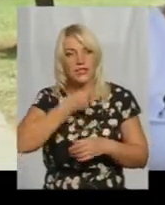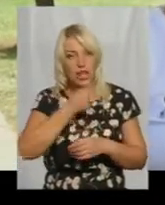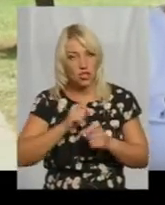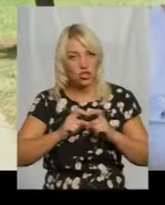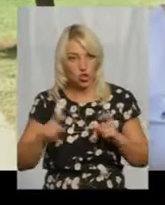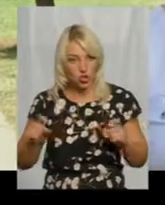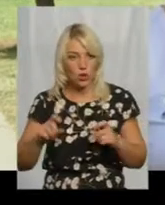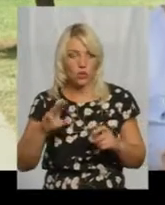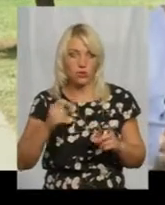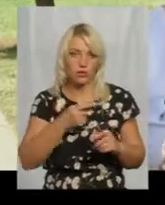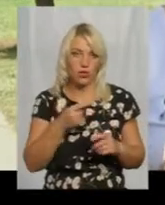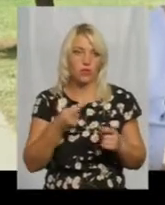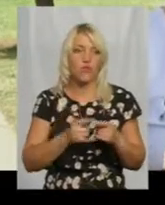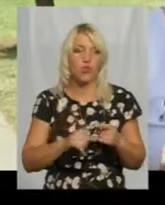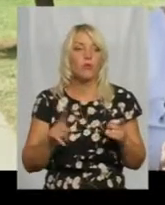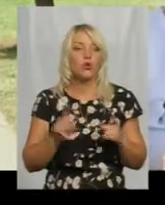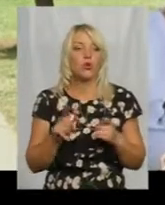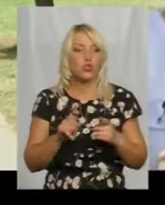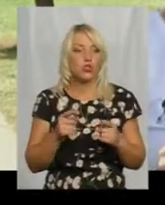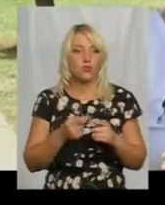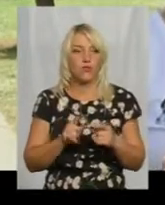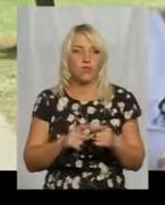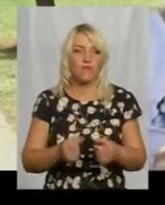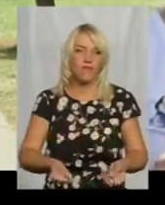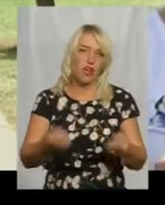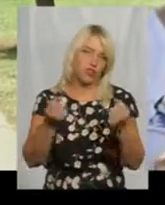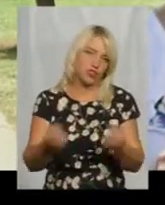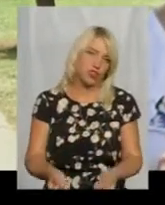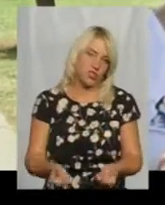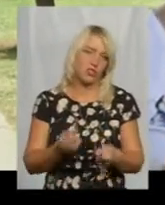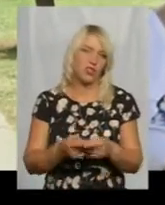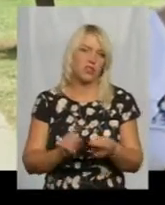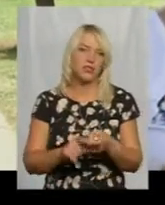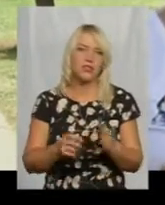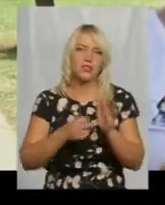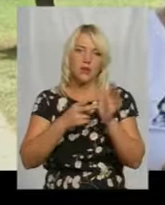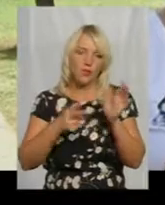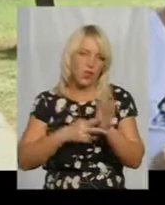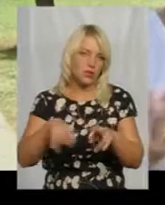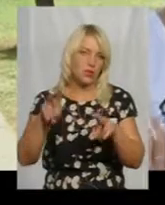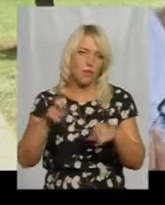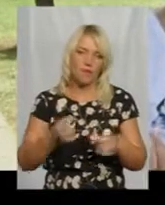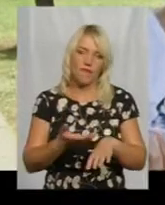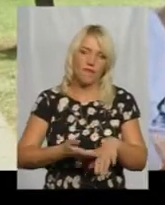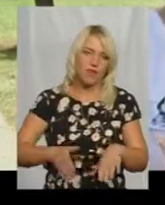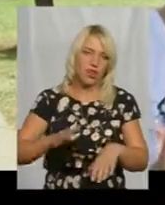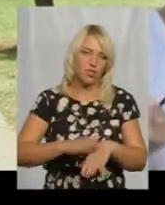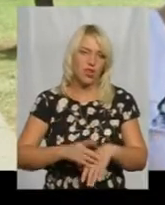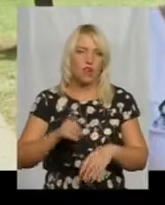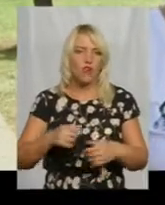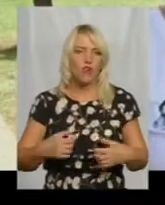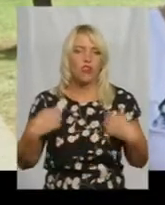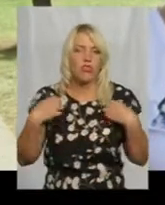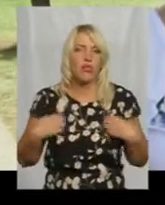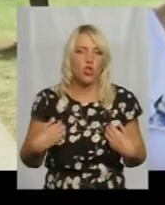мінус в тому, що ці книжки, вони дуже тяжкі. Їх дуже багато, до 17 предметів доходить однієї дитини. Вони носять